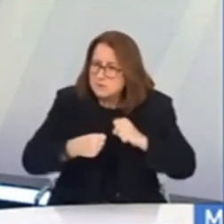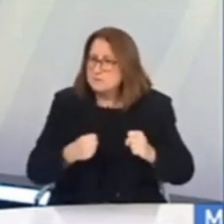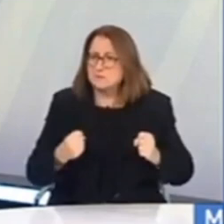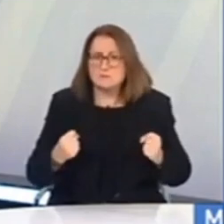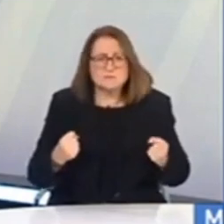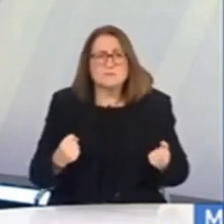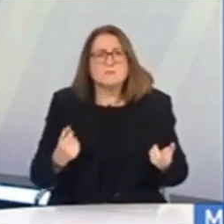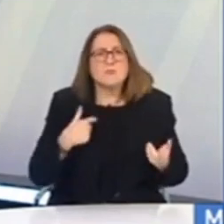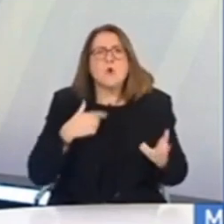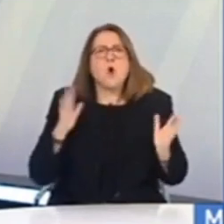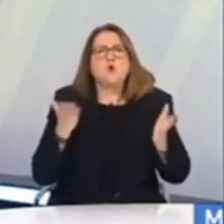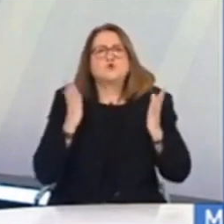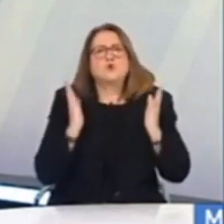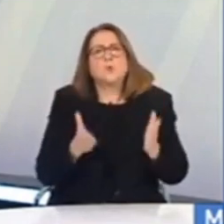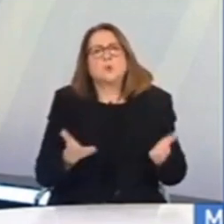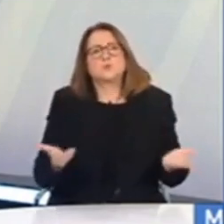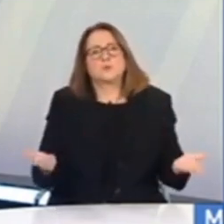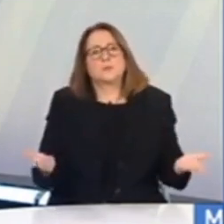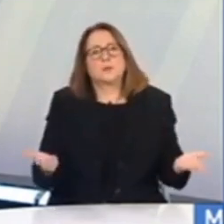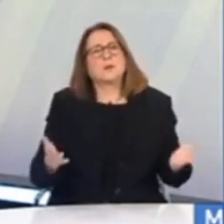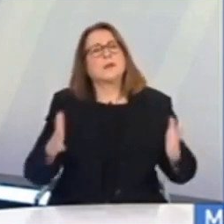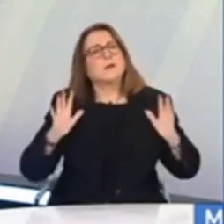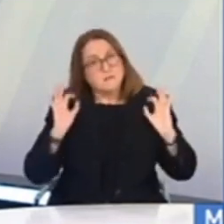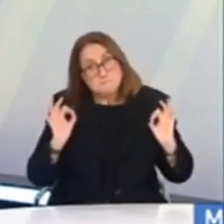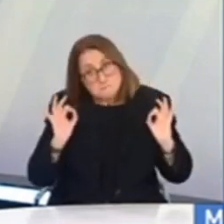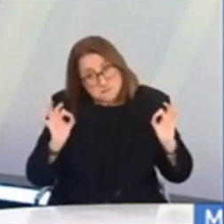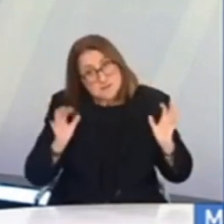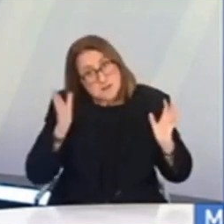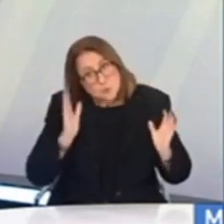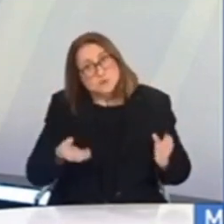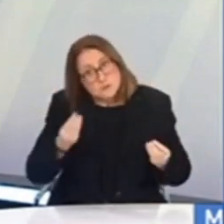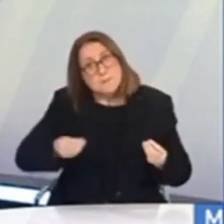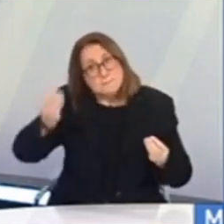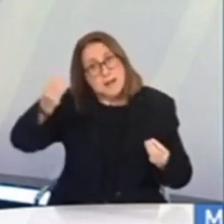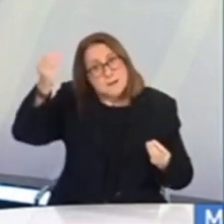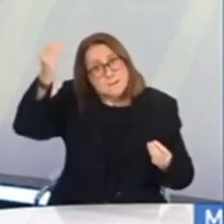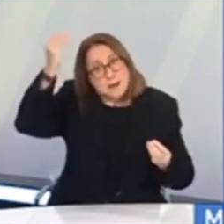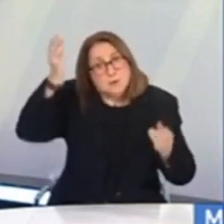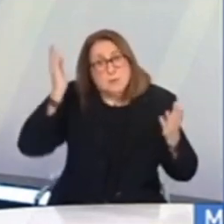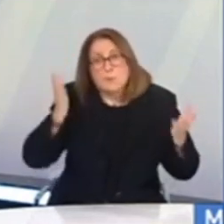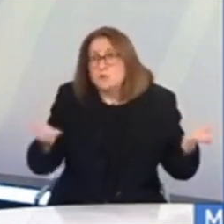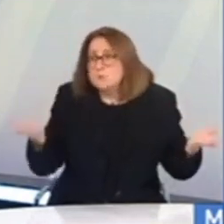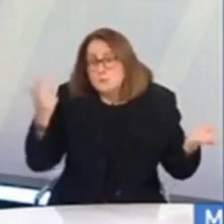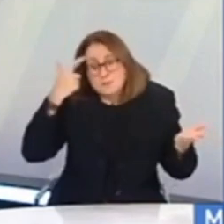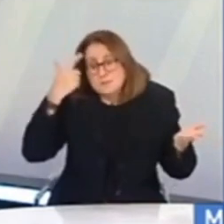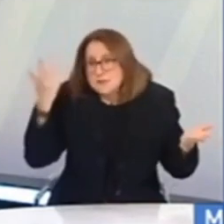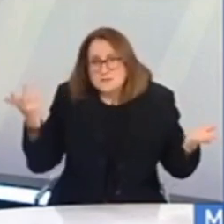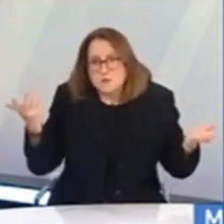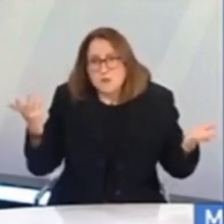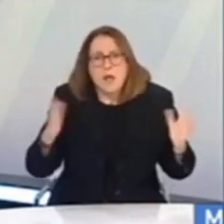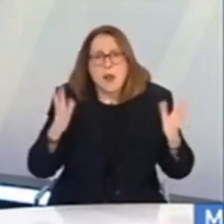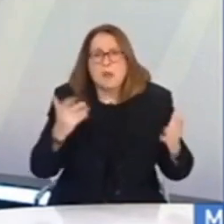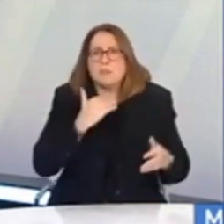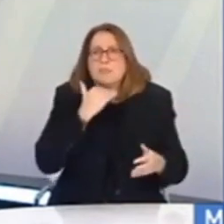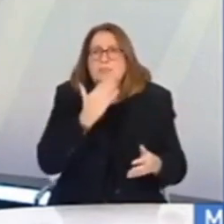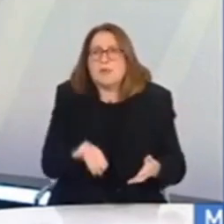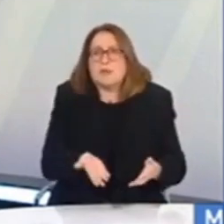μπορούσαμε. Προφανώς θα μπορούσαμε ενδεχομένως να κάνουμε και κάτι περισσότερο. Δεν ξέρω τι θα ήταν αυτό γιατί δεν μπορούμε να γεννήσουμε λεωφορεία από το